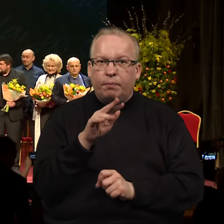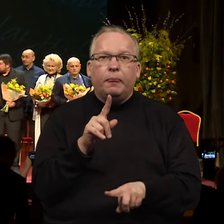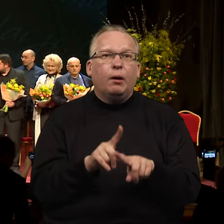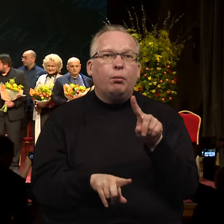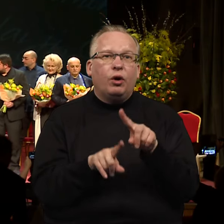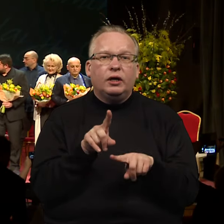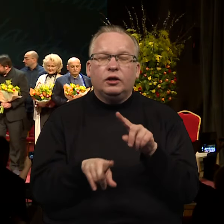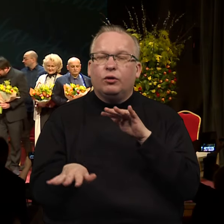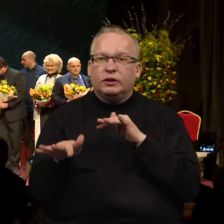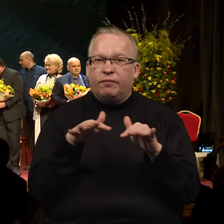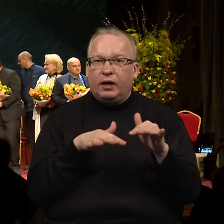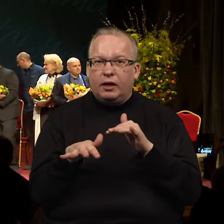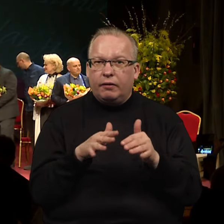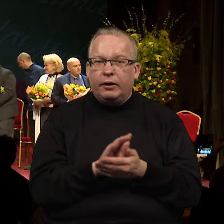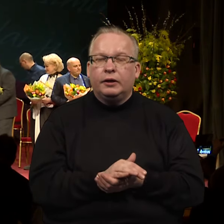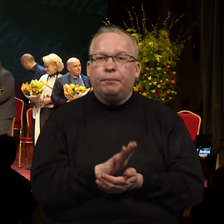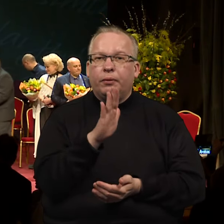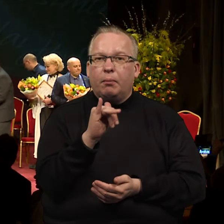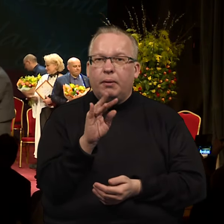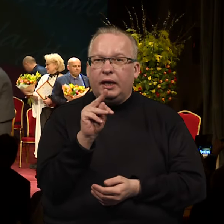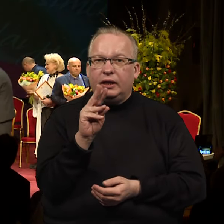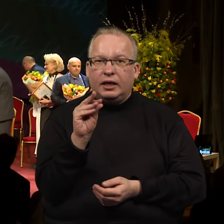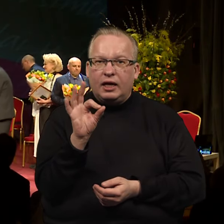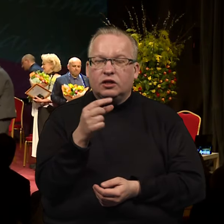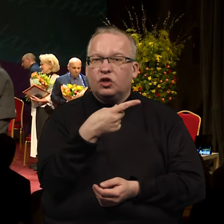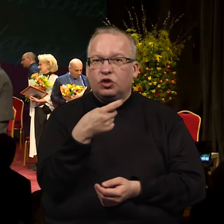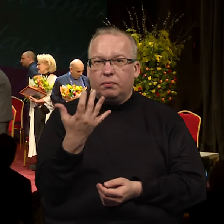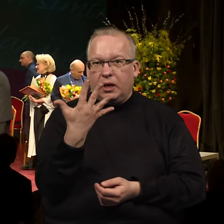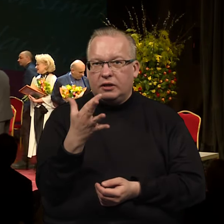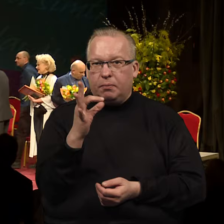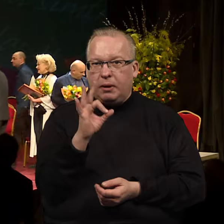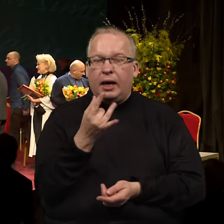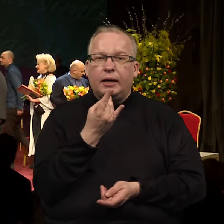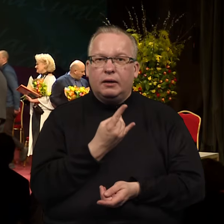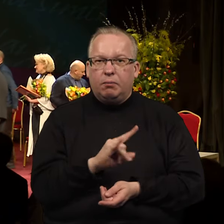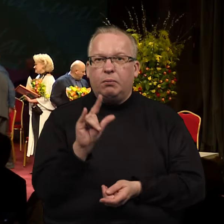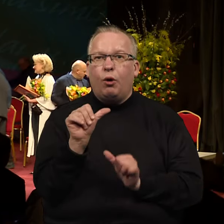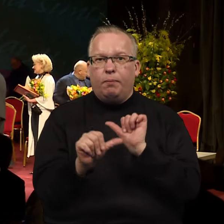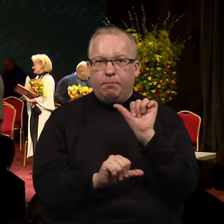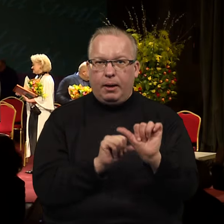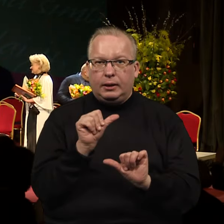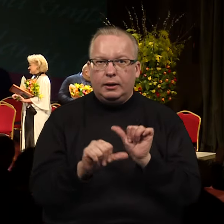politikos veikėjos Gabrielės Petkevičaitės bitės 150 gimimo metinis.